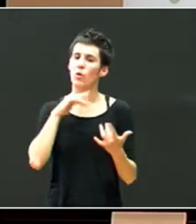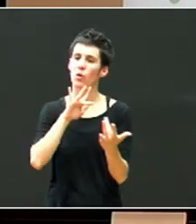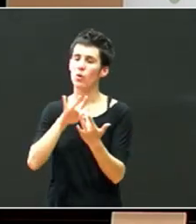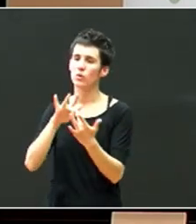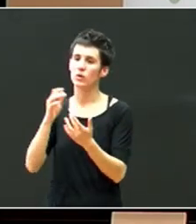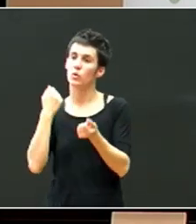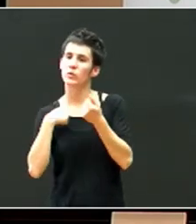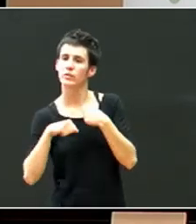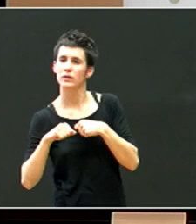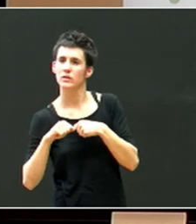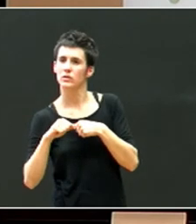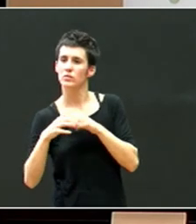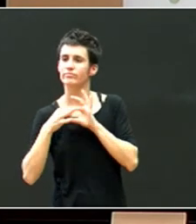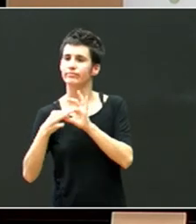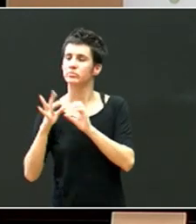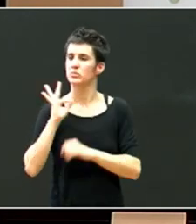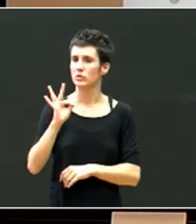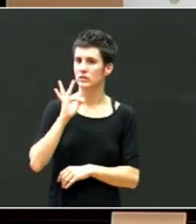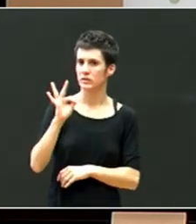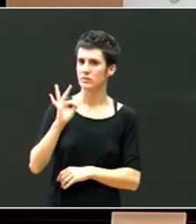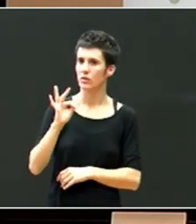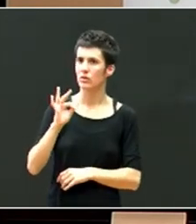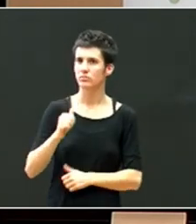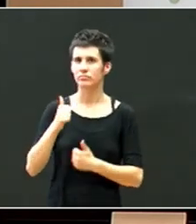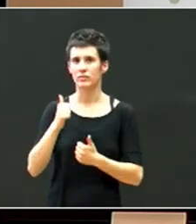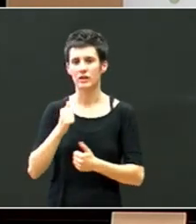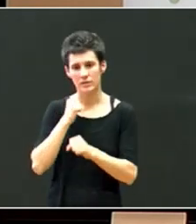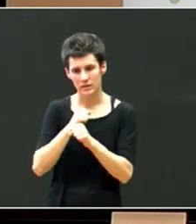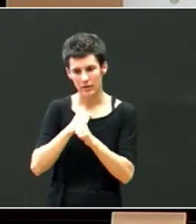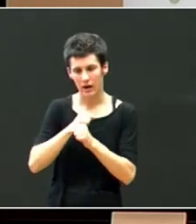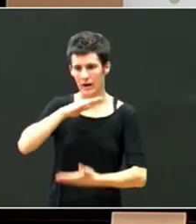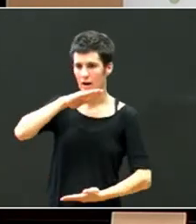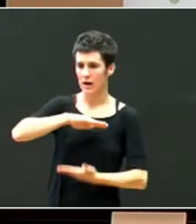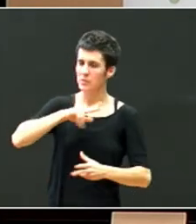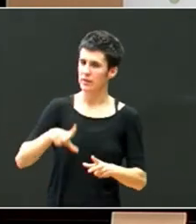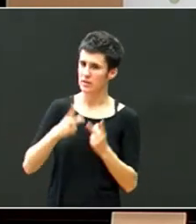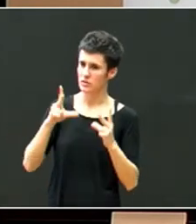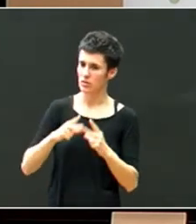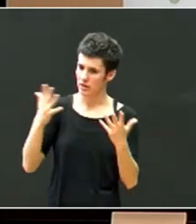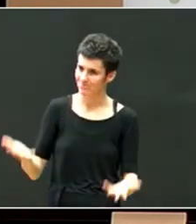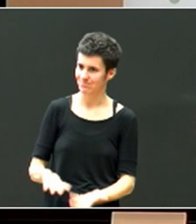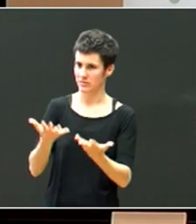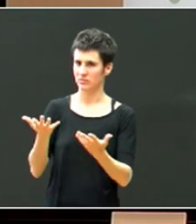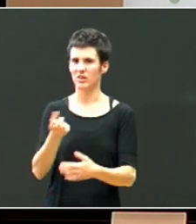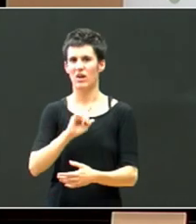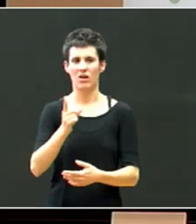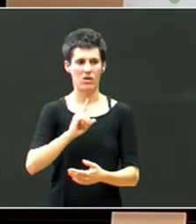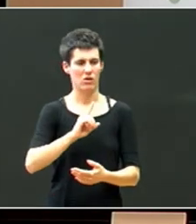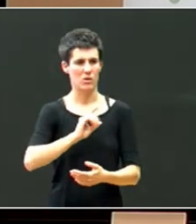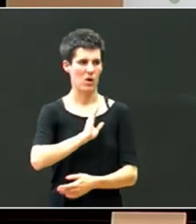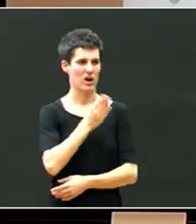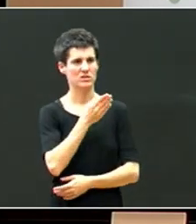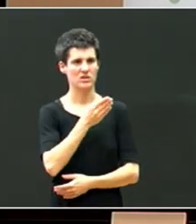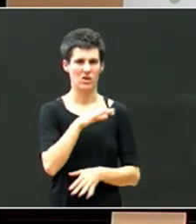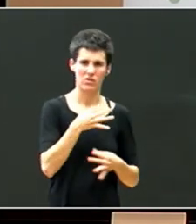lan zen, harremanak, eta trebetasun sozialak, bideratzen. Eta ez momentu bat, fitxabat, ez daki noiz, az,